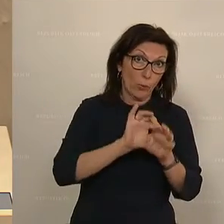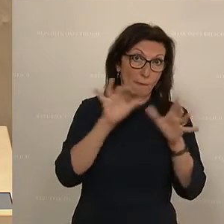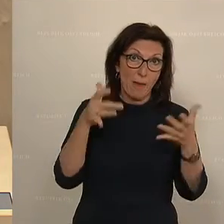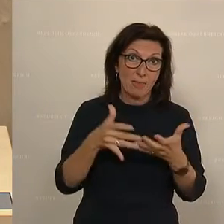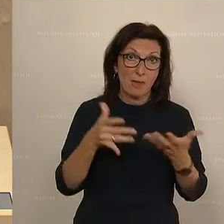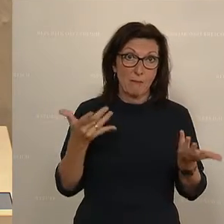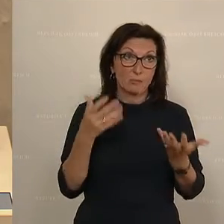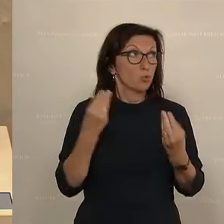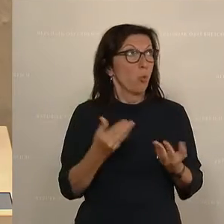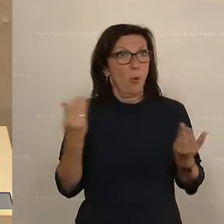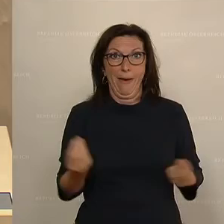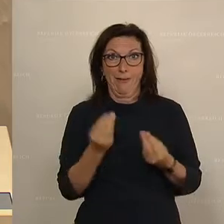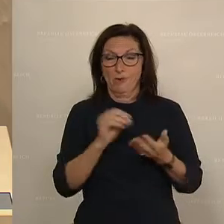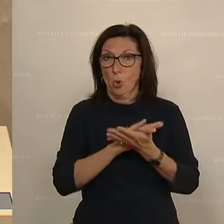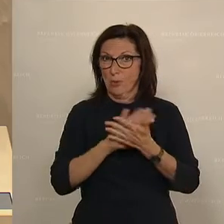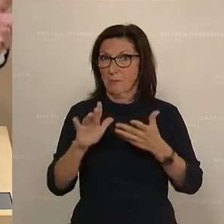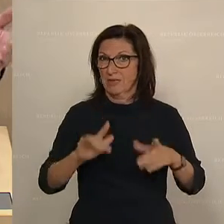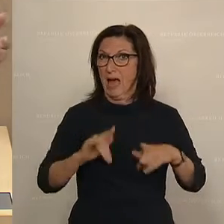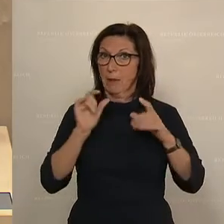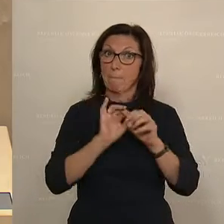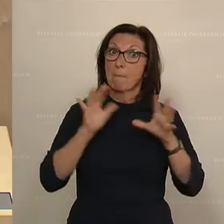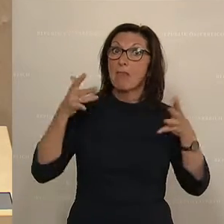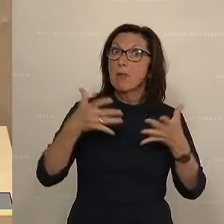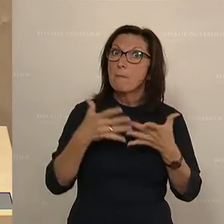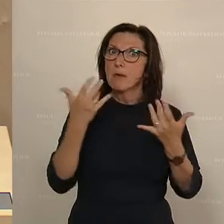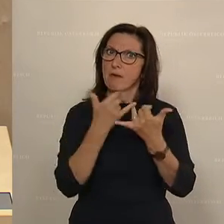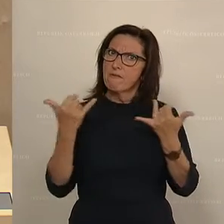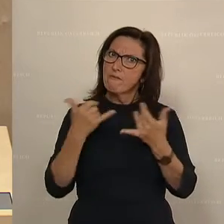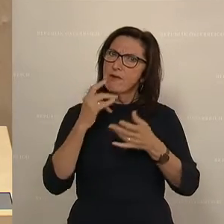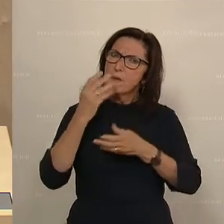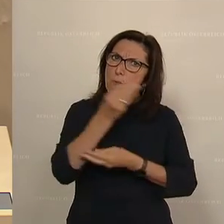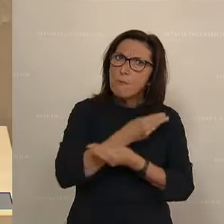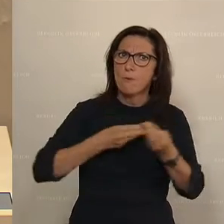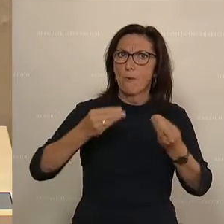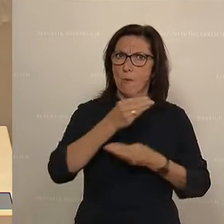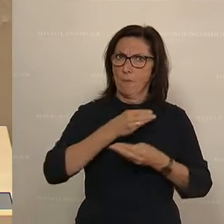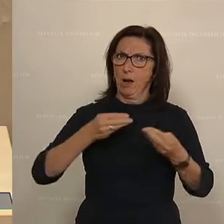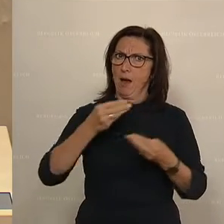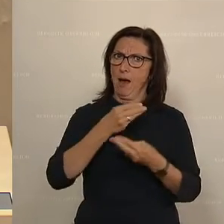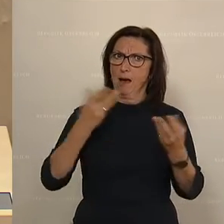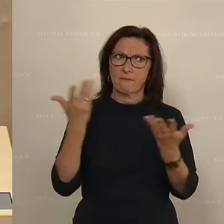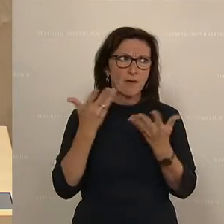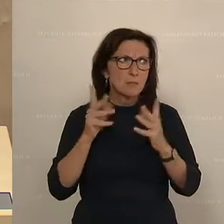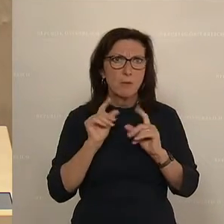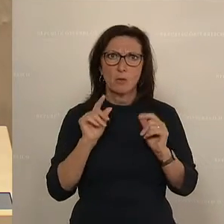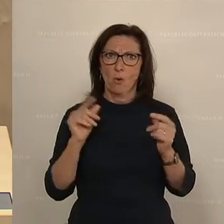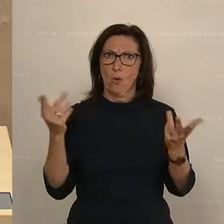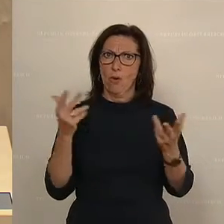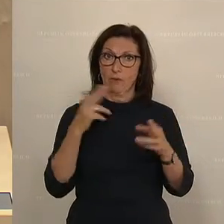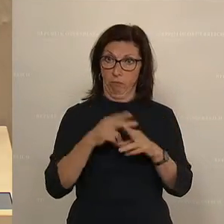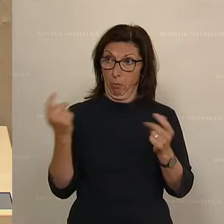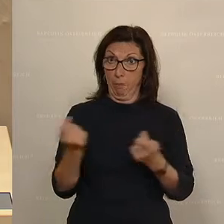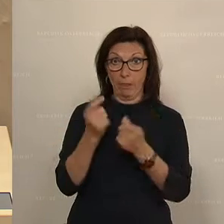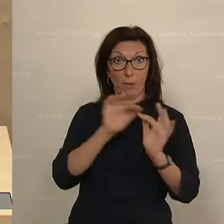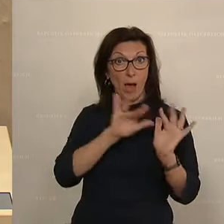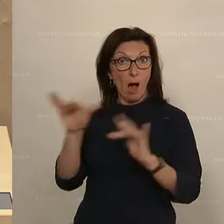noch nie erlebt haben, eine Pandemie, eine Bewältigung auch einer Pandemie, wie man damit umgeht, das bedeutet, auch für Betriebe,